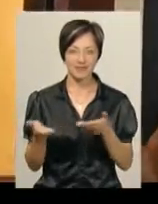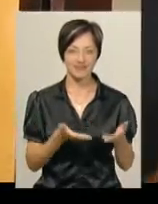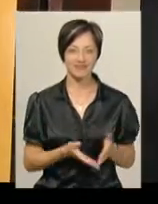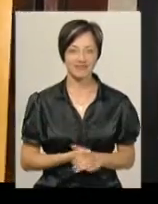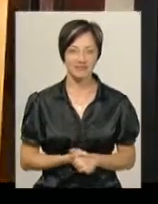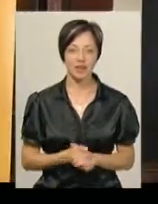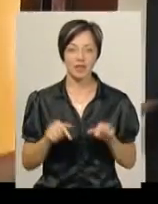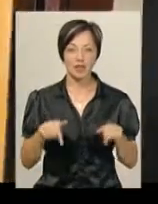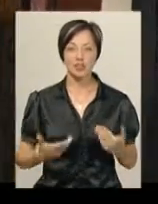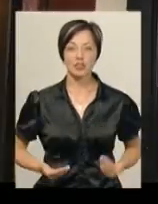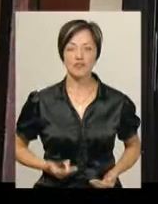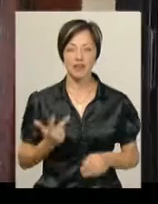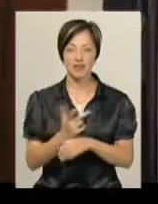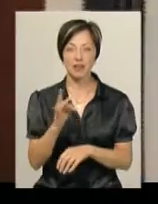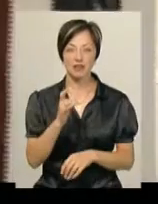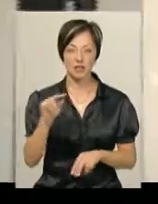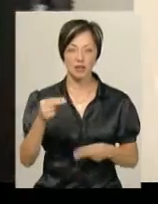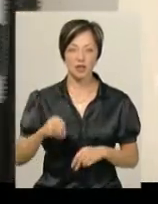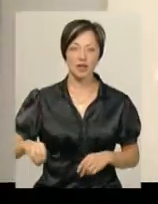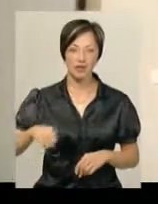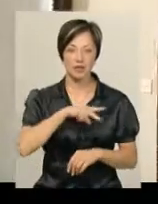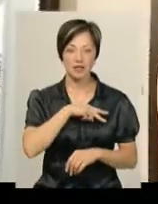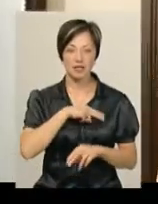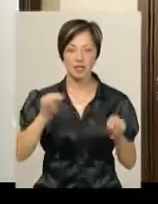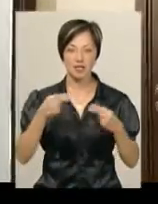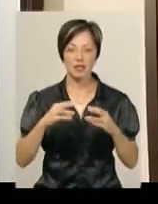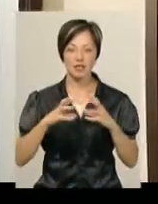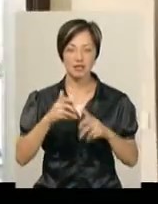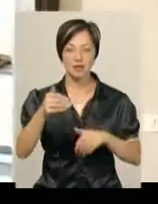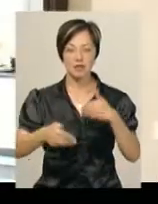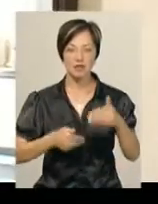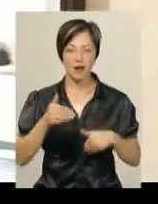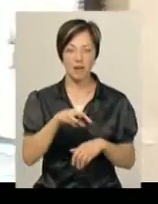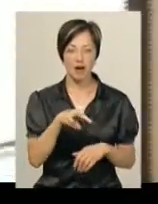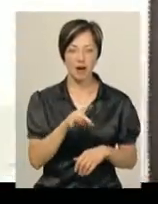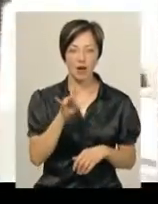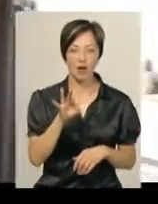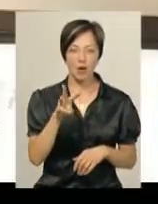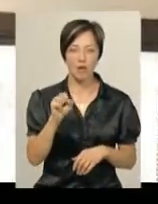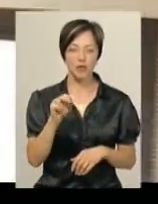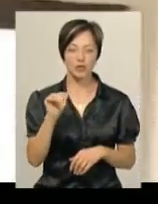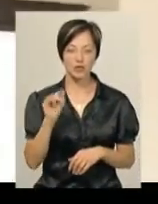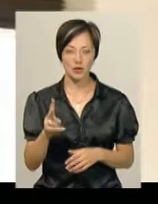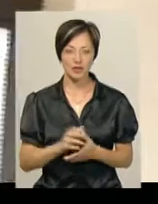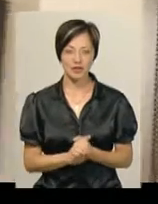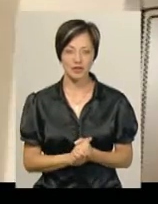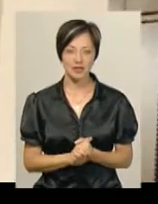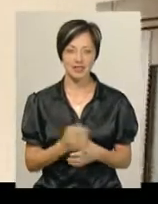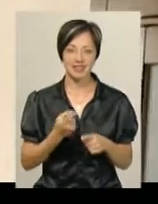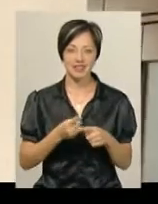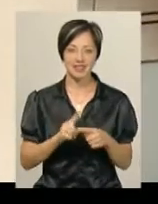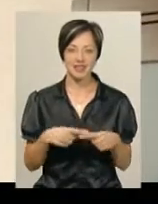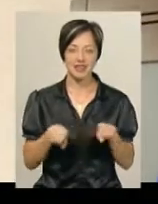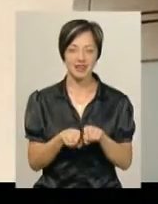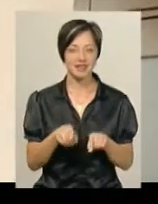Тут живе триразовий чемпіон Європи та призер чемпіонату світу з плавання Михайло Романчук. Це, так сказати, моя